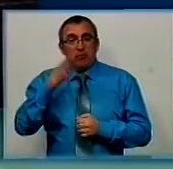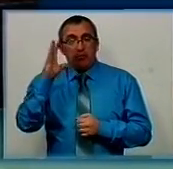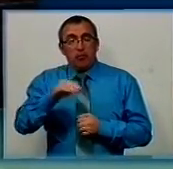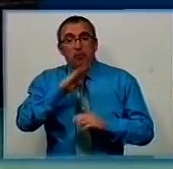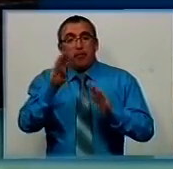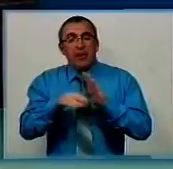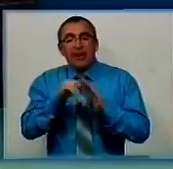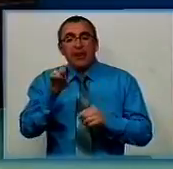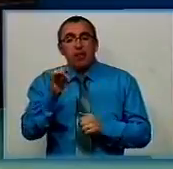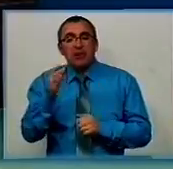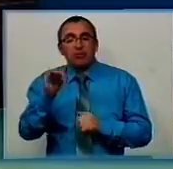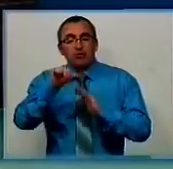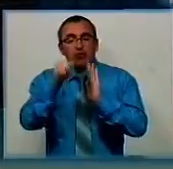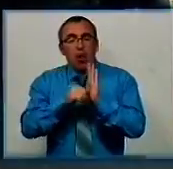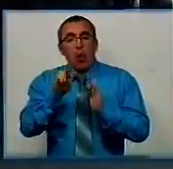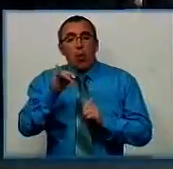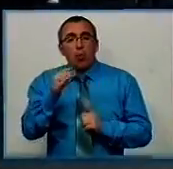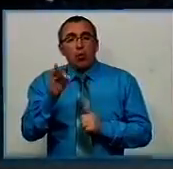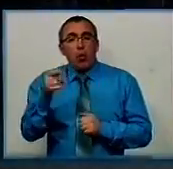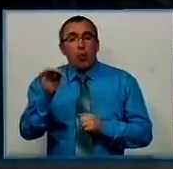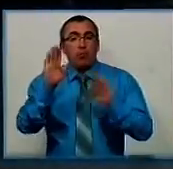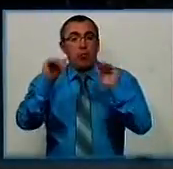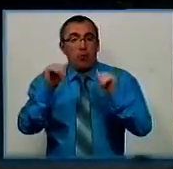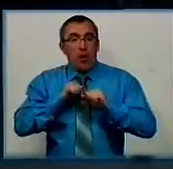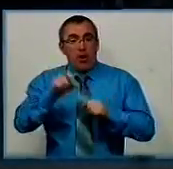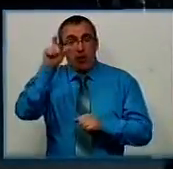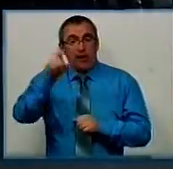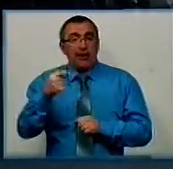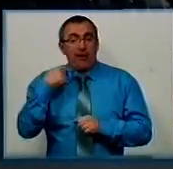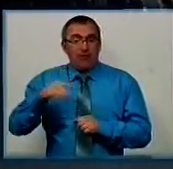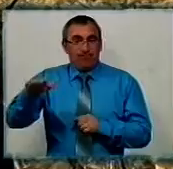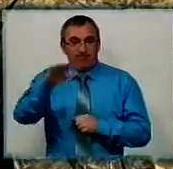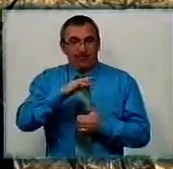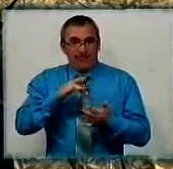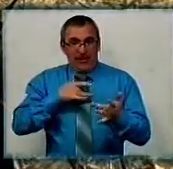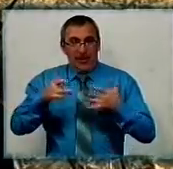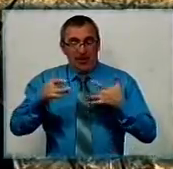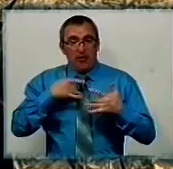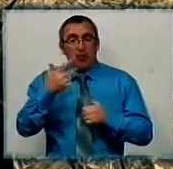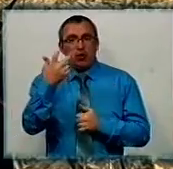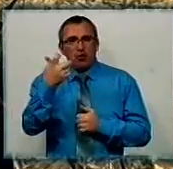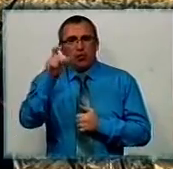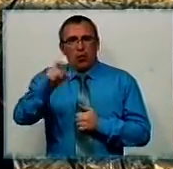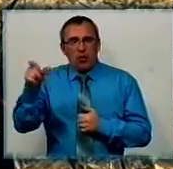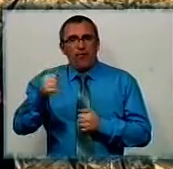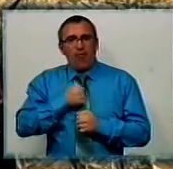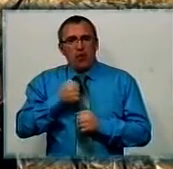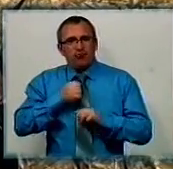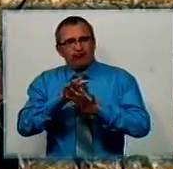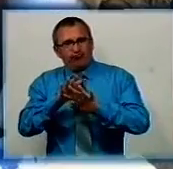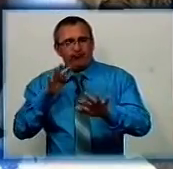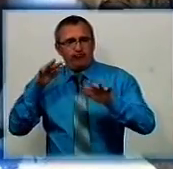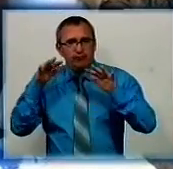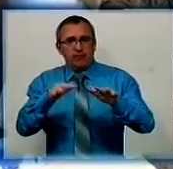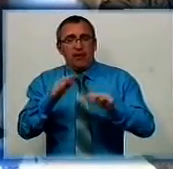під Дебальцевим 16 лютого. Попрощатися із героєм. На Театральну площу в Кірвограді прийшли близько 300 людей, здебільшого військовослужбовців.